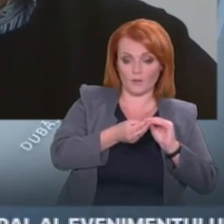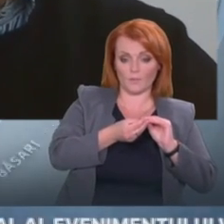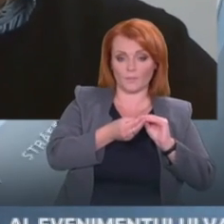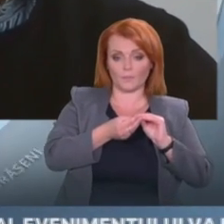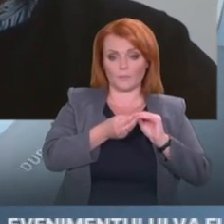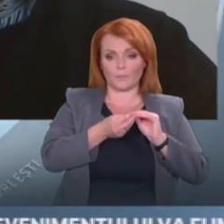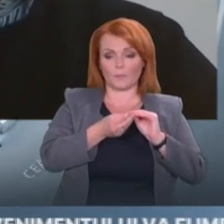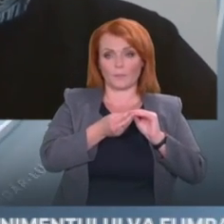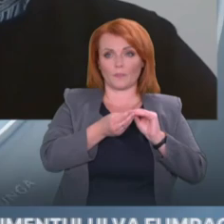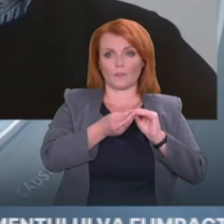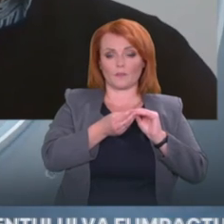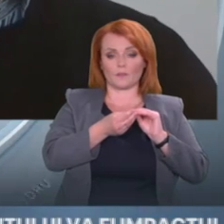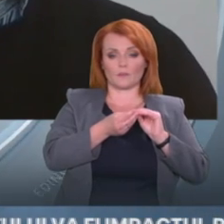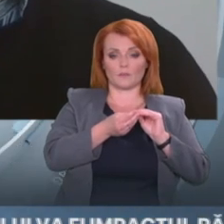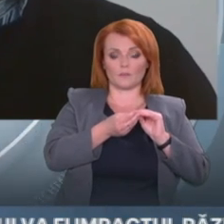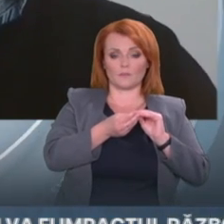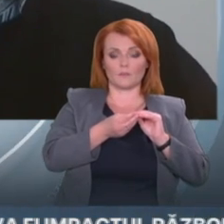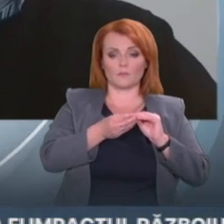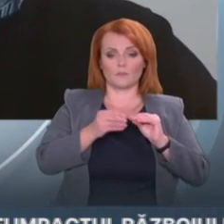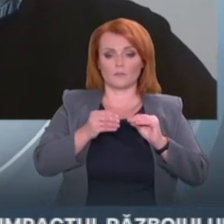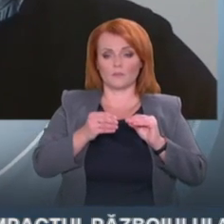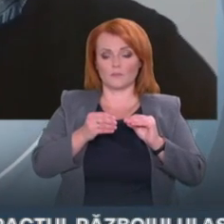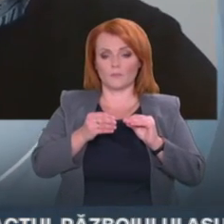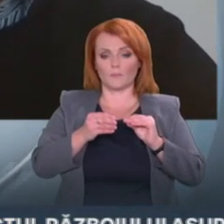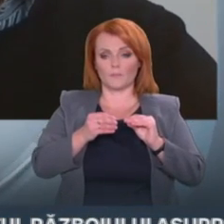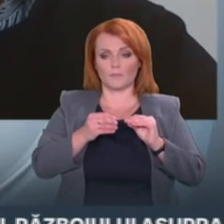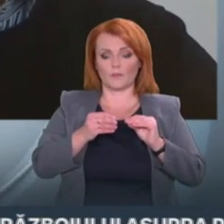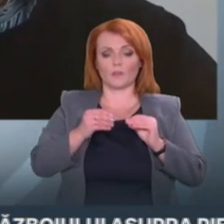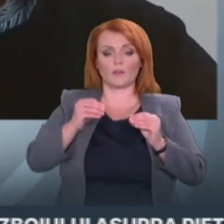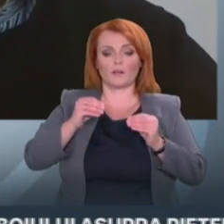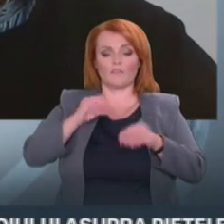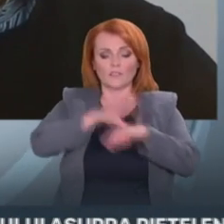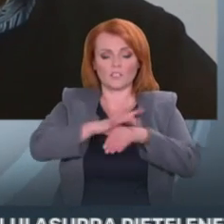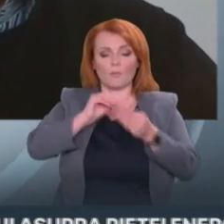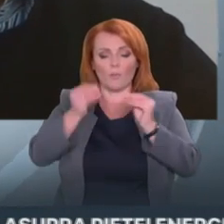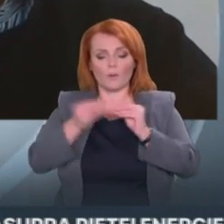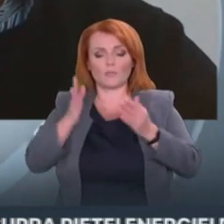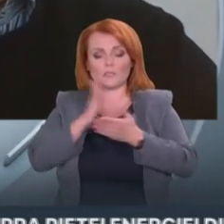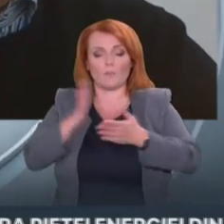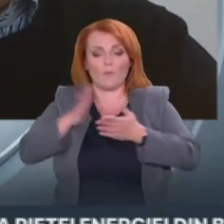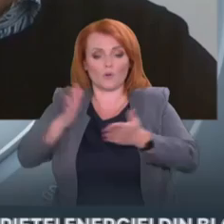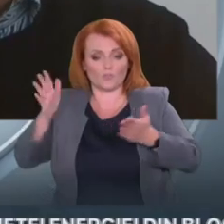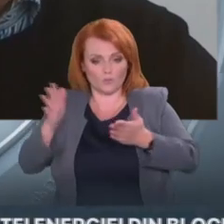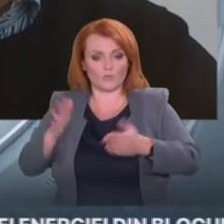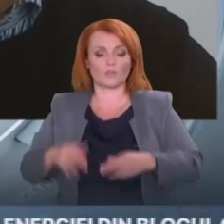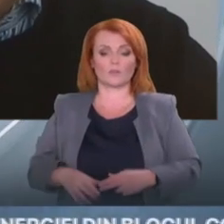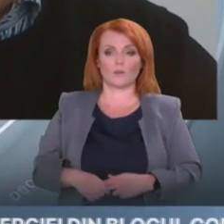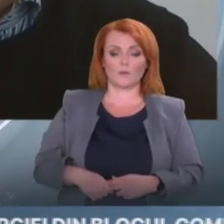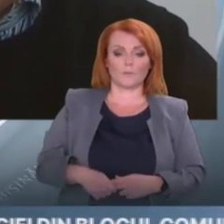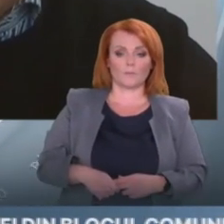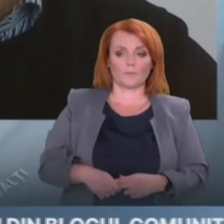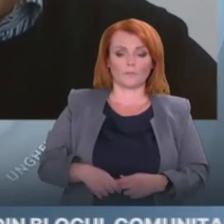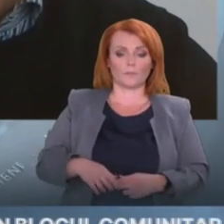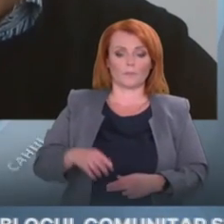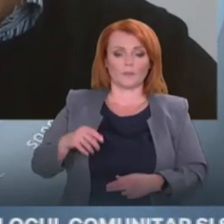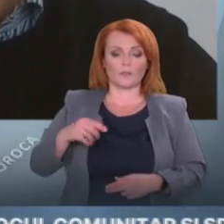aceste realități este foarte mare, deci problemele sunt mai mari decât avantajele pe care ne oferă și să